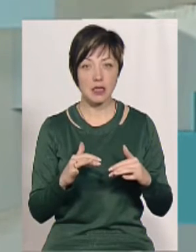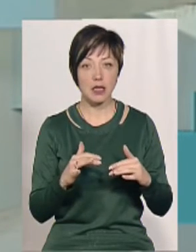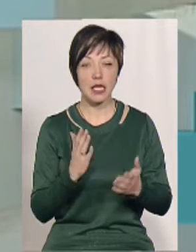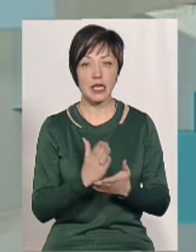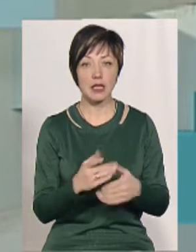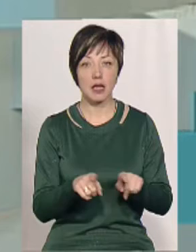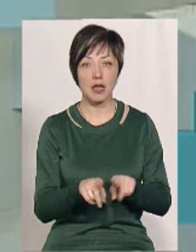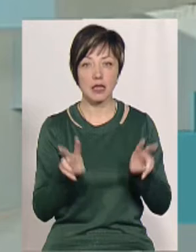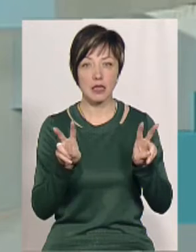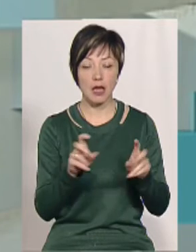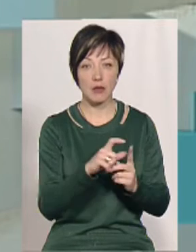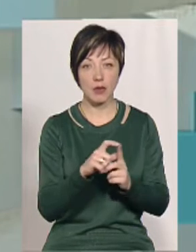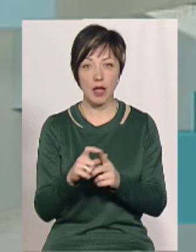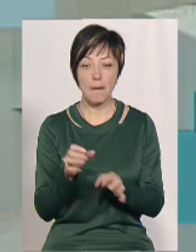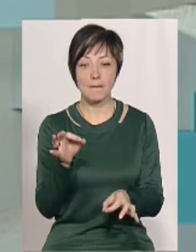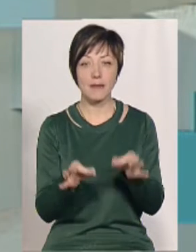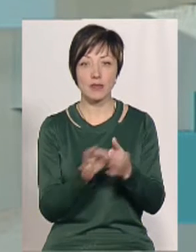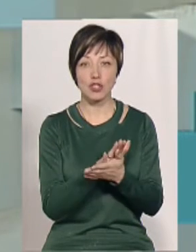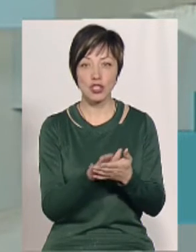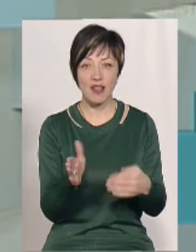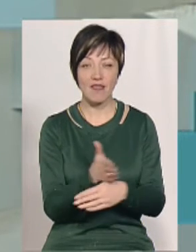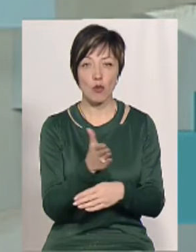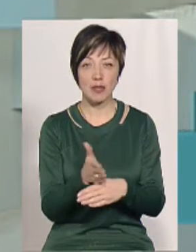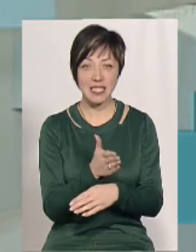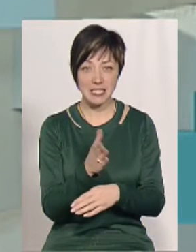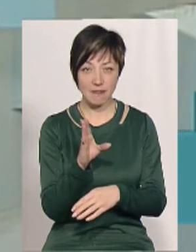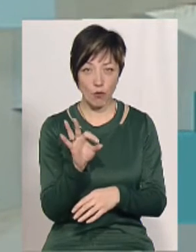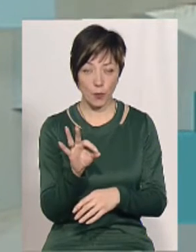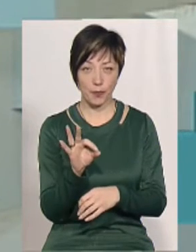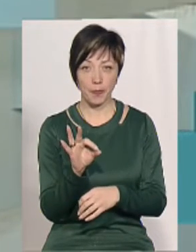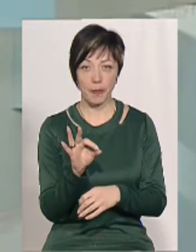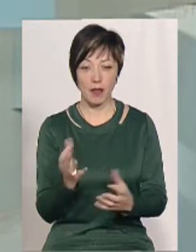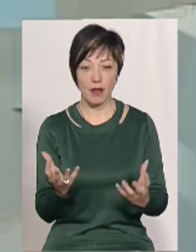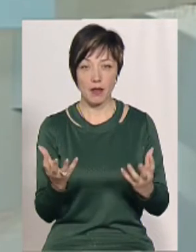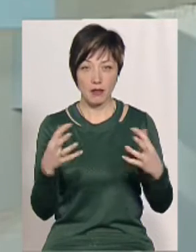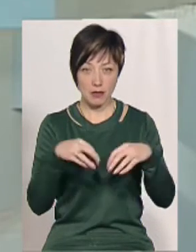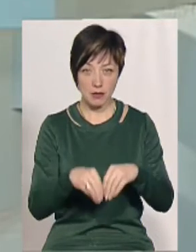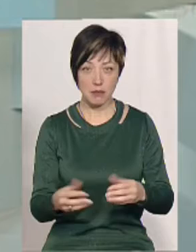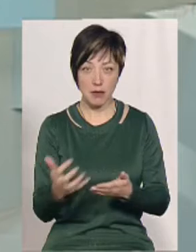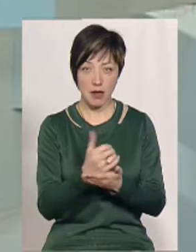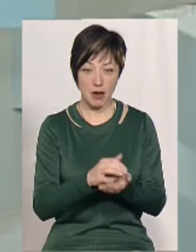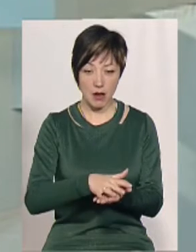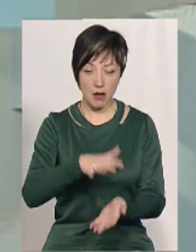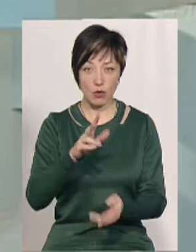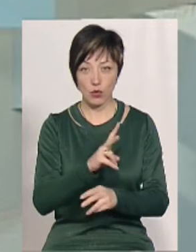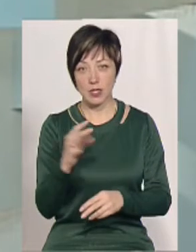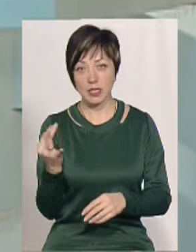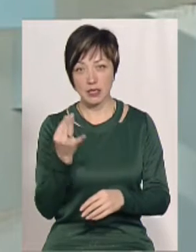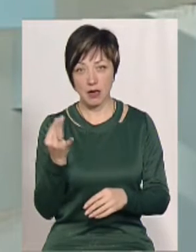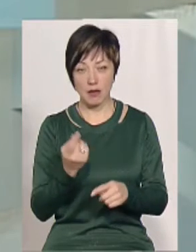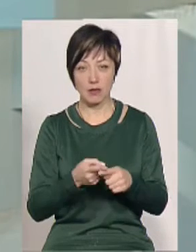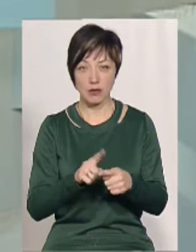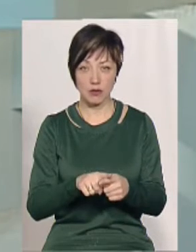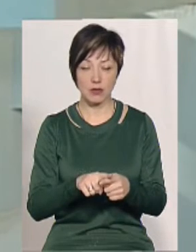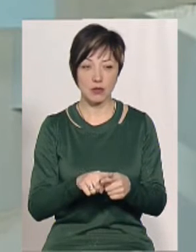є такий термін, як органічне виробництво, скажімо, вкупу збирають, якщо є хтось зацікавлено, він